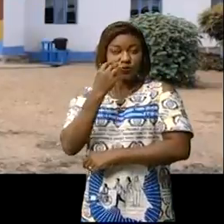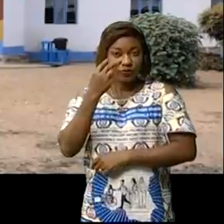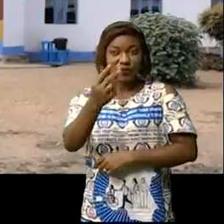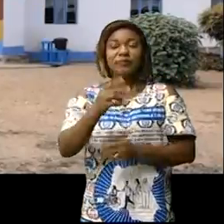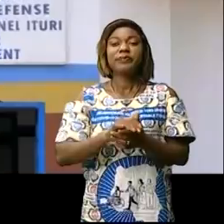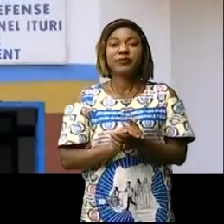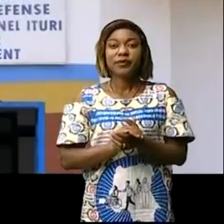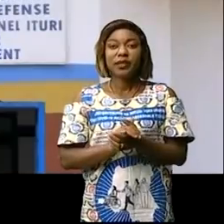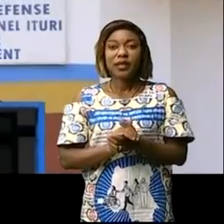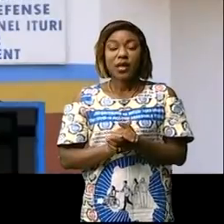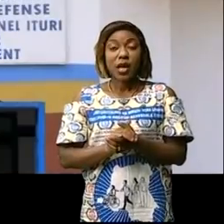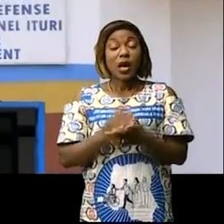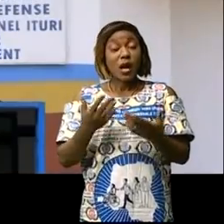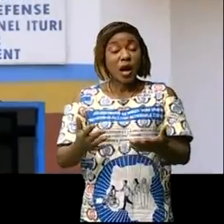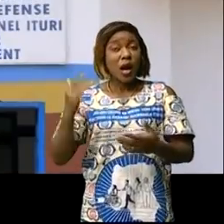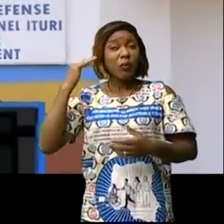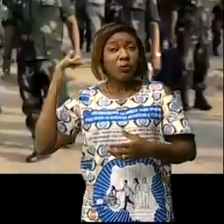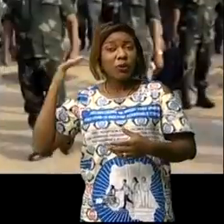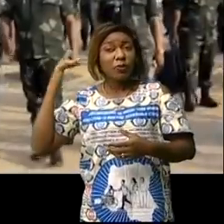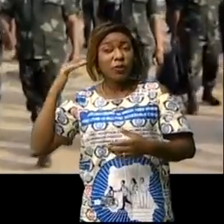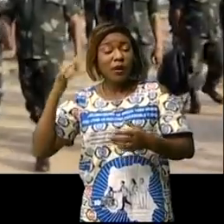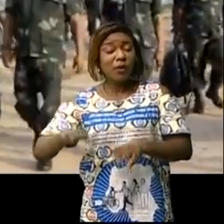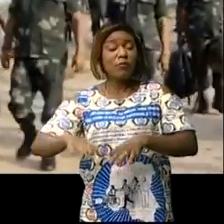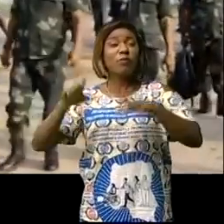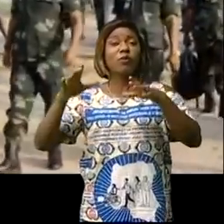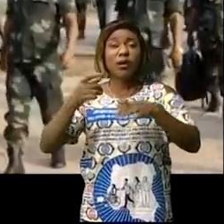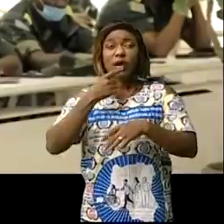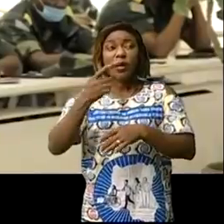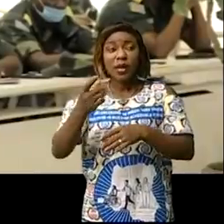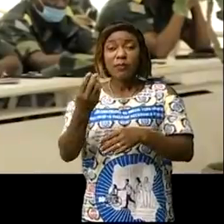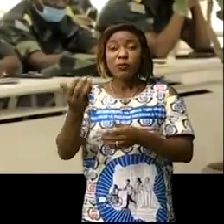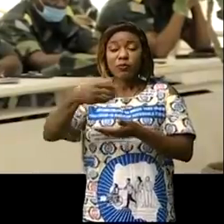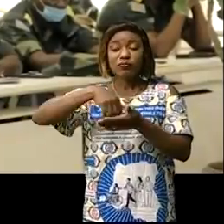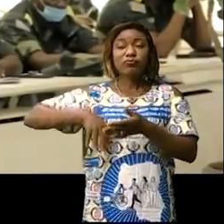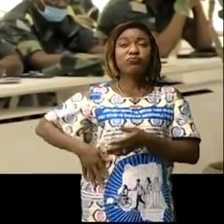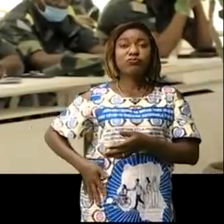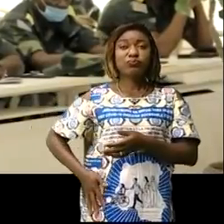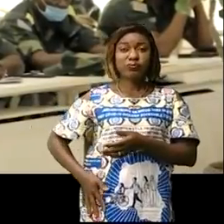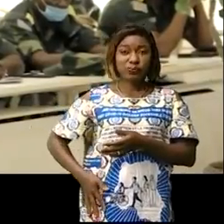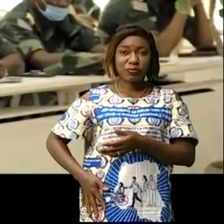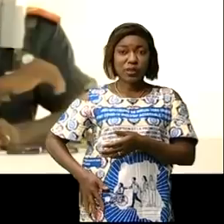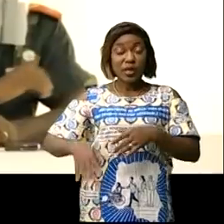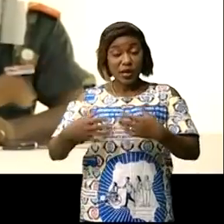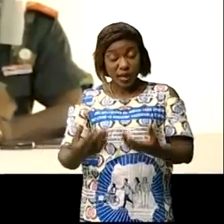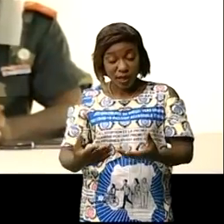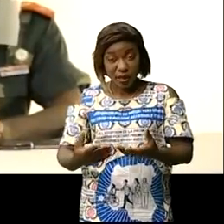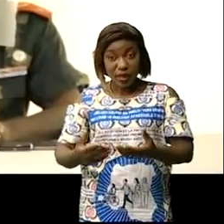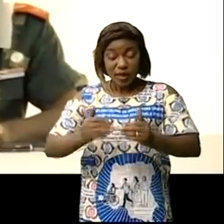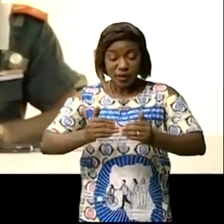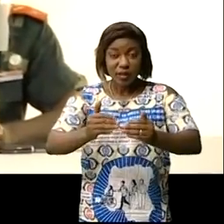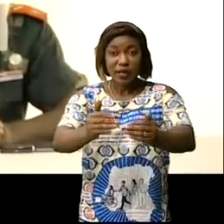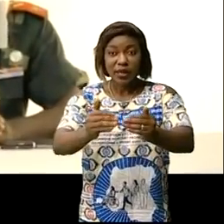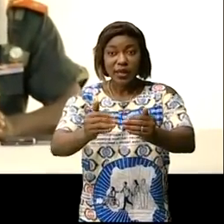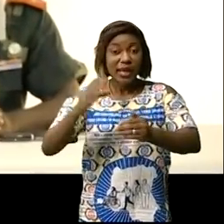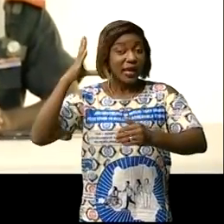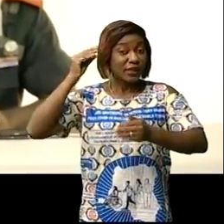Des soupçons de détournement qui pèsent sur l'armée se confirment. Une mission d'audit de la commission d'achat conduite par l